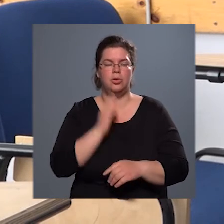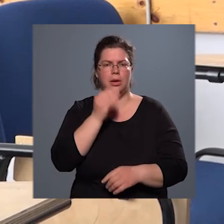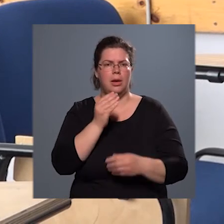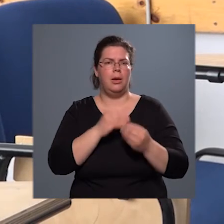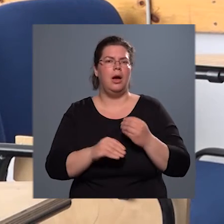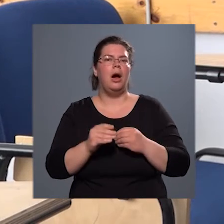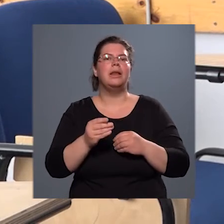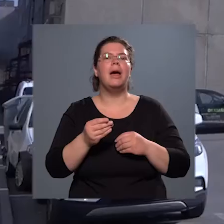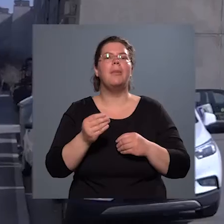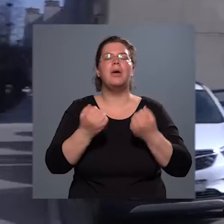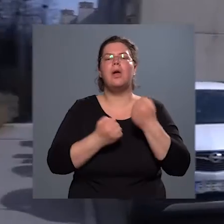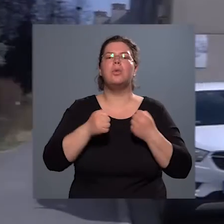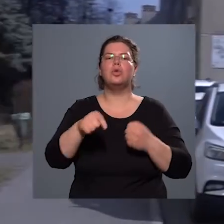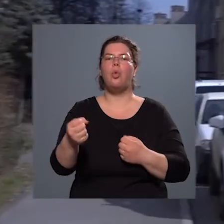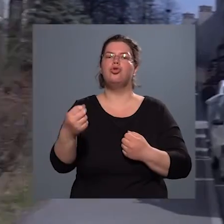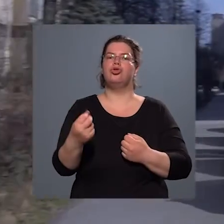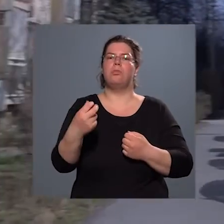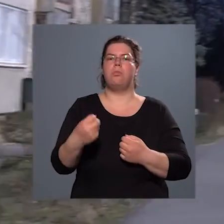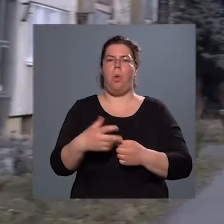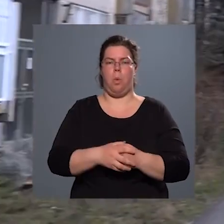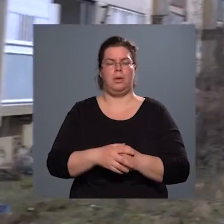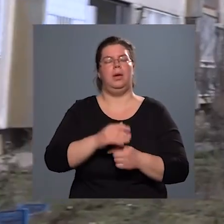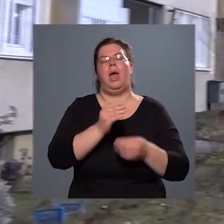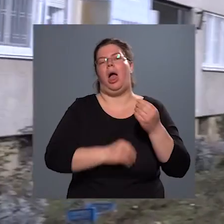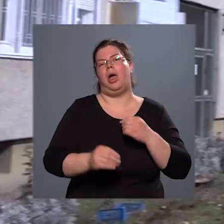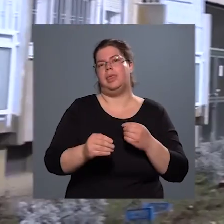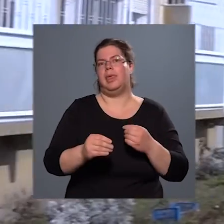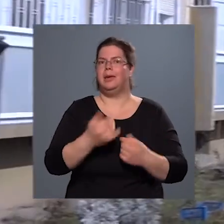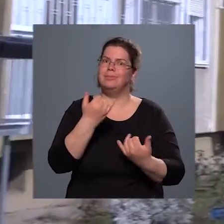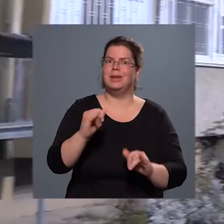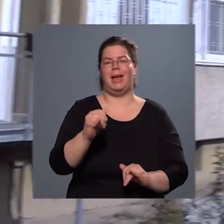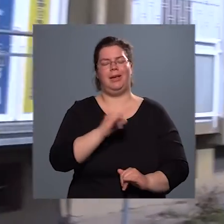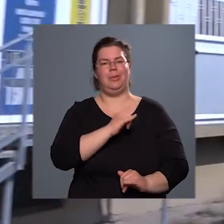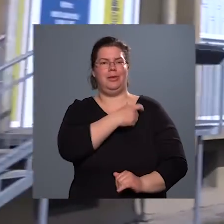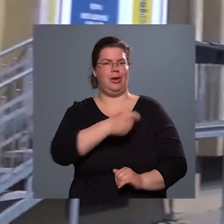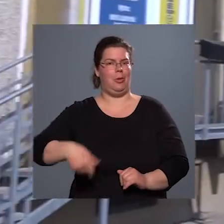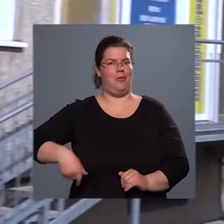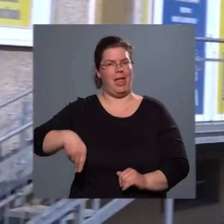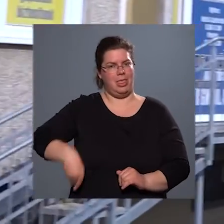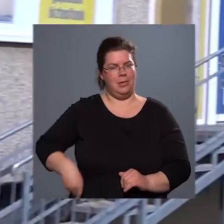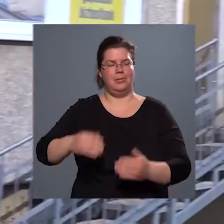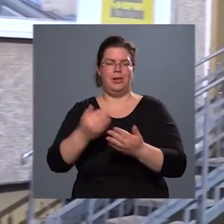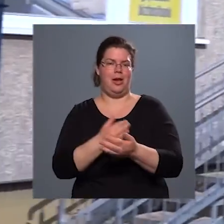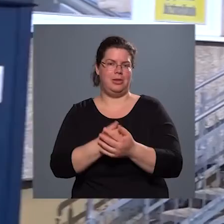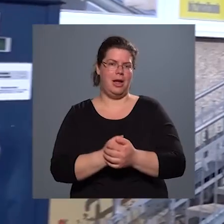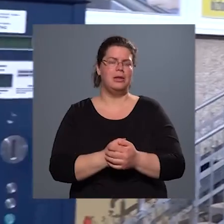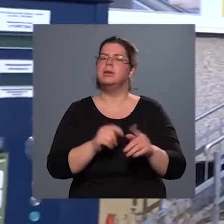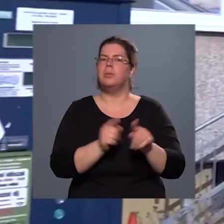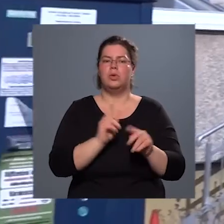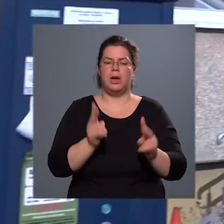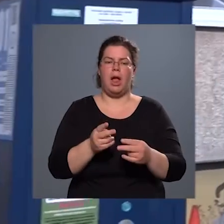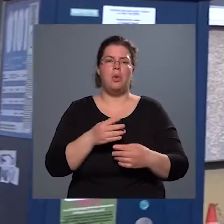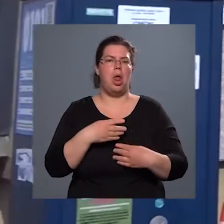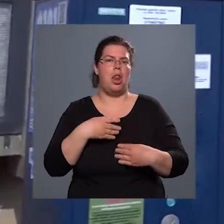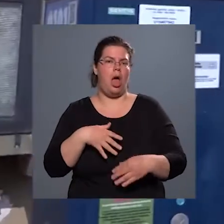benn a műszerfal, és elég zavaró, úgyhogy inkább közse be magát mindenki. Nem úgy kell bekötni magunkat, hogy laza